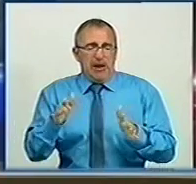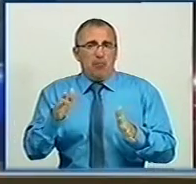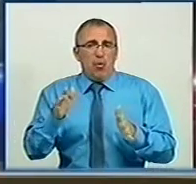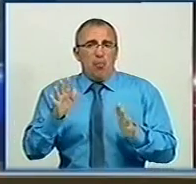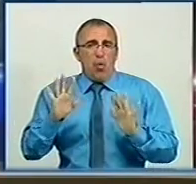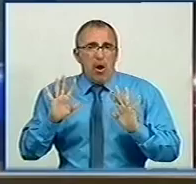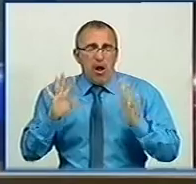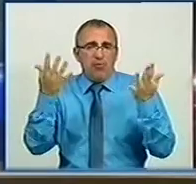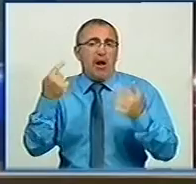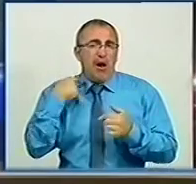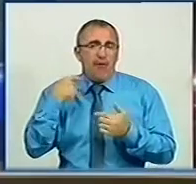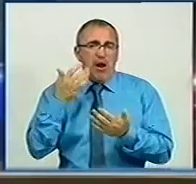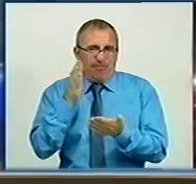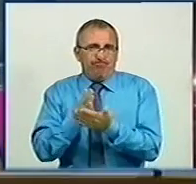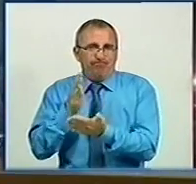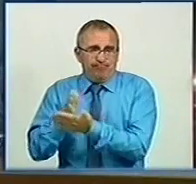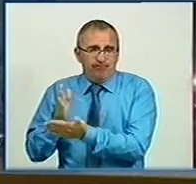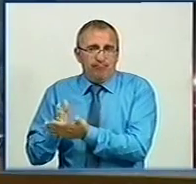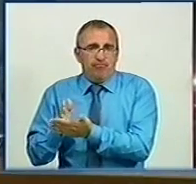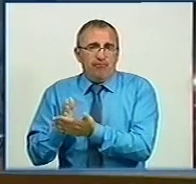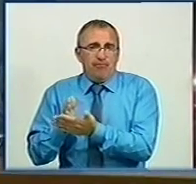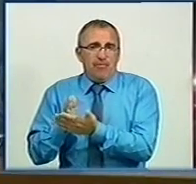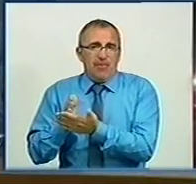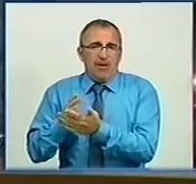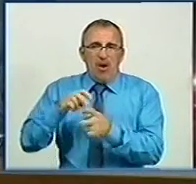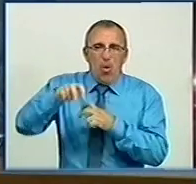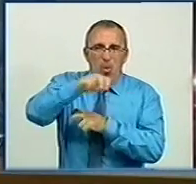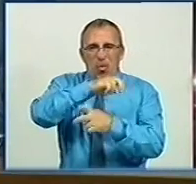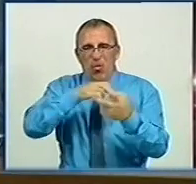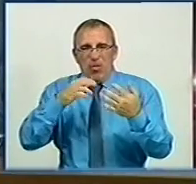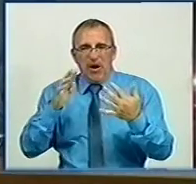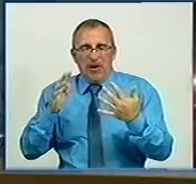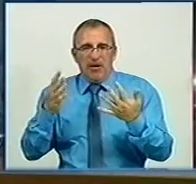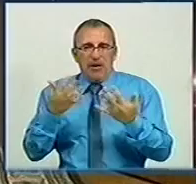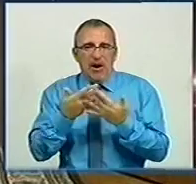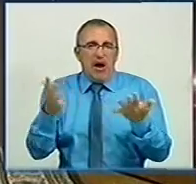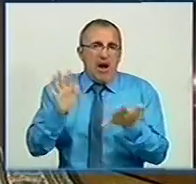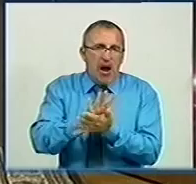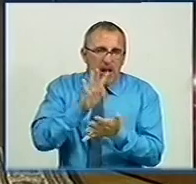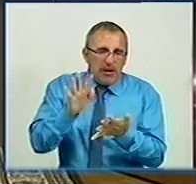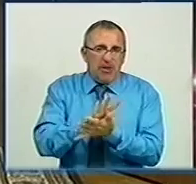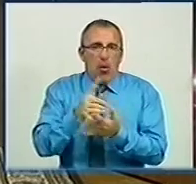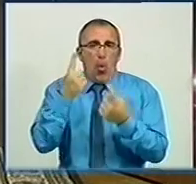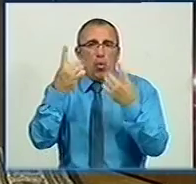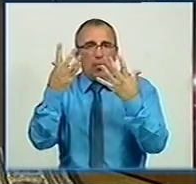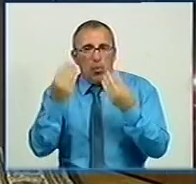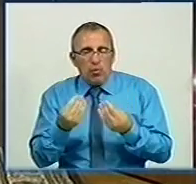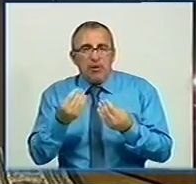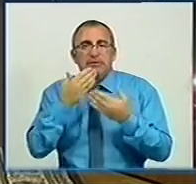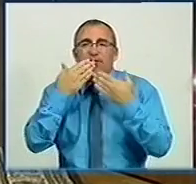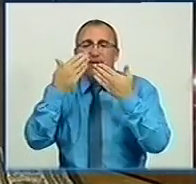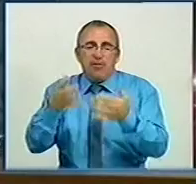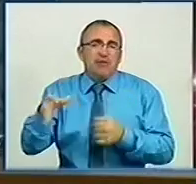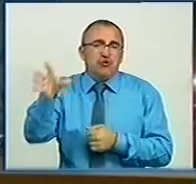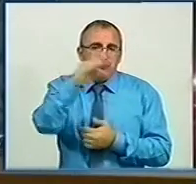Кіровоградщині трапляється. Це і хороводи каруселів, це і газети-одноденки. Звертаюся